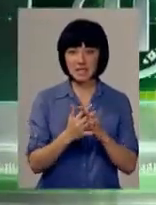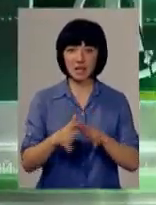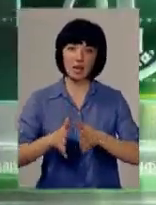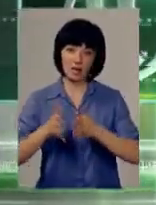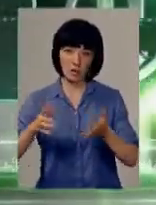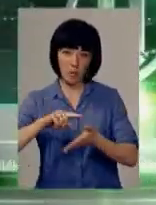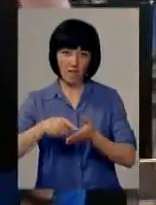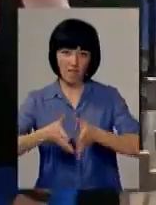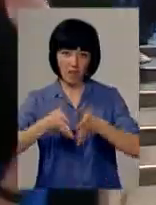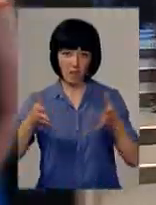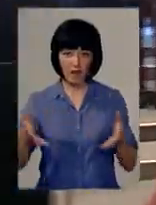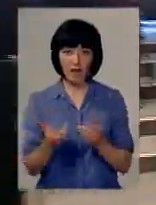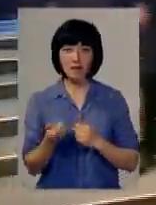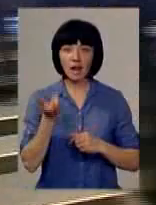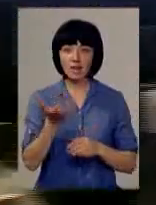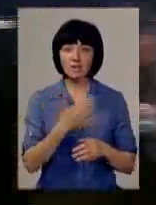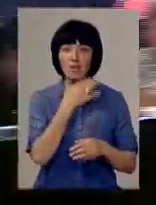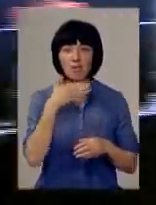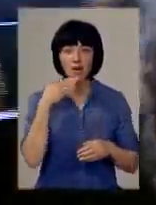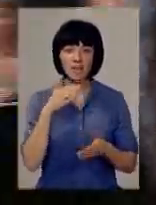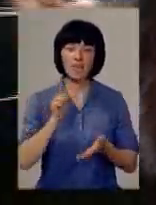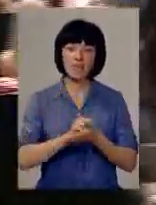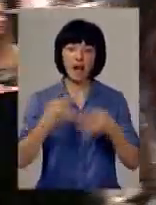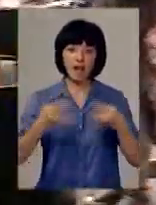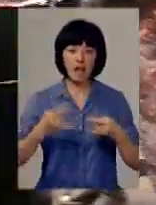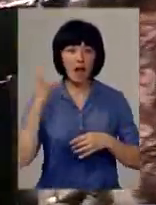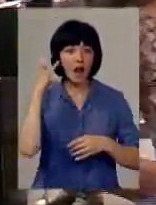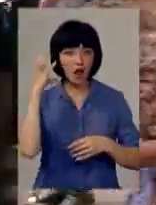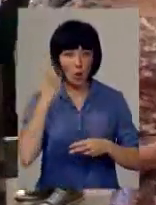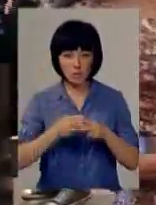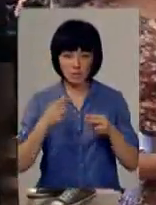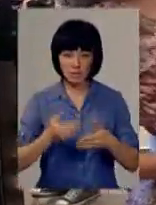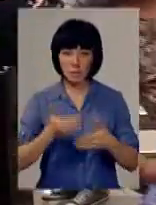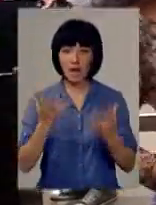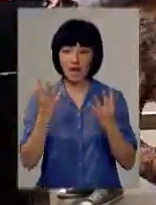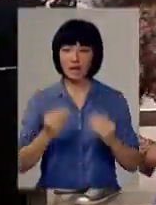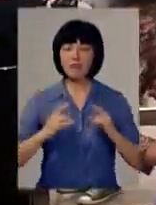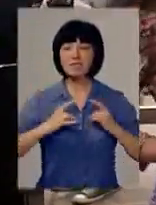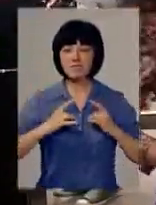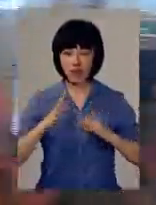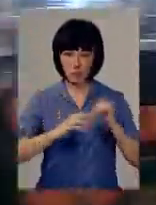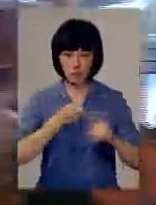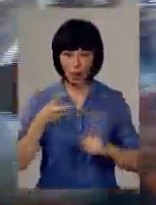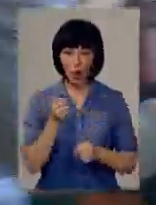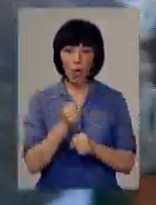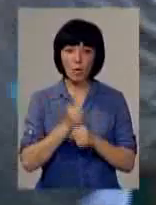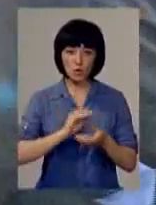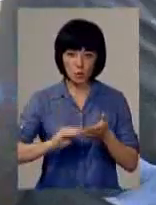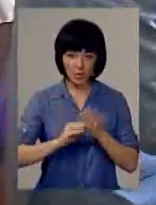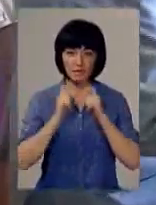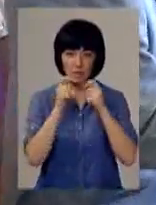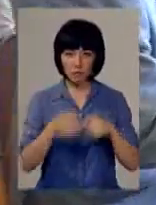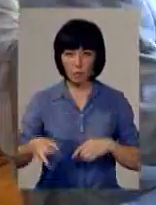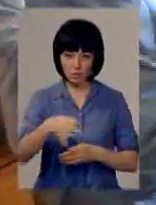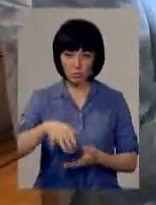мегаполісів. Та налічує безліч періодичних видань, телеканалів та радіостанцій. Упередень професійного свята роботу Акулпера відзначили